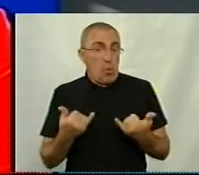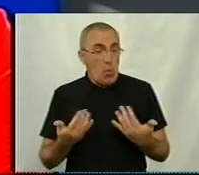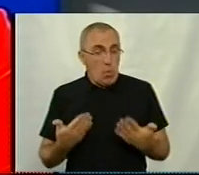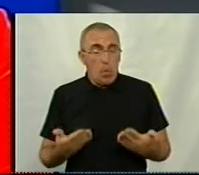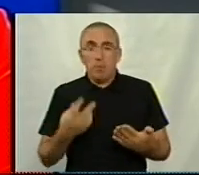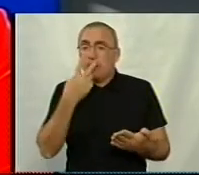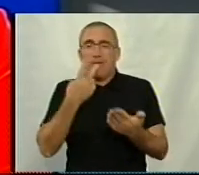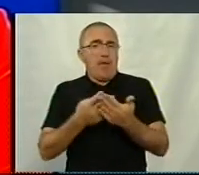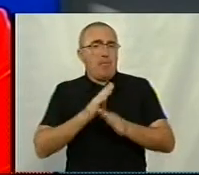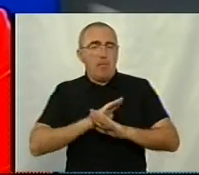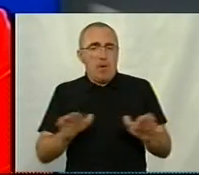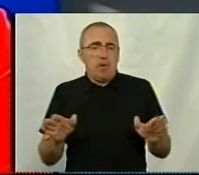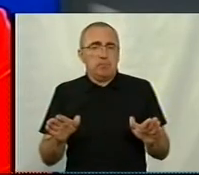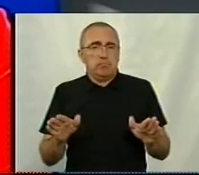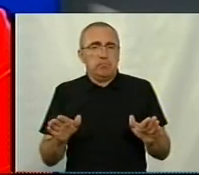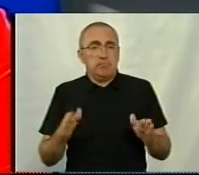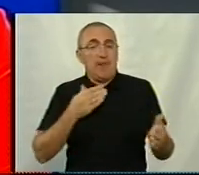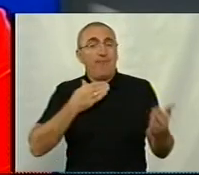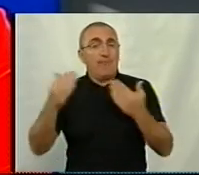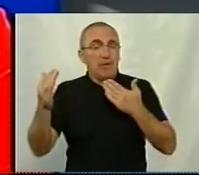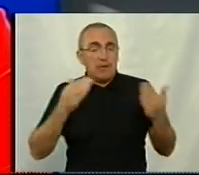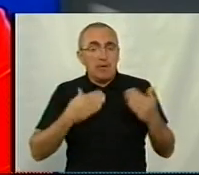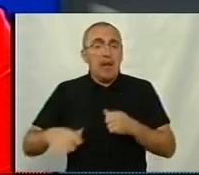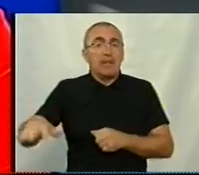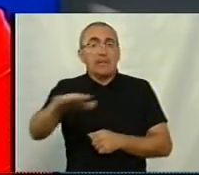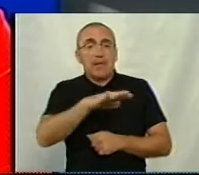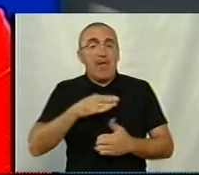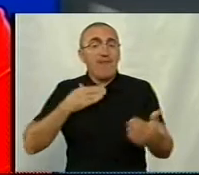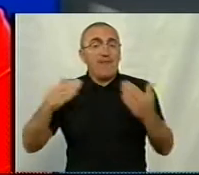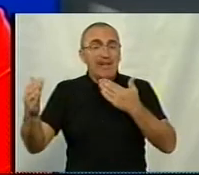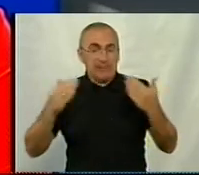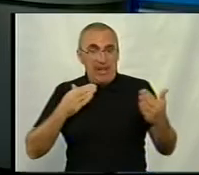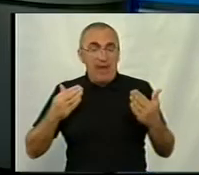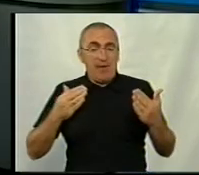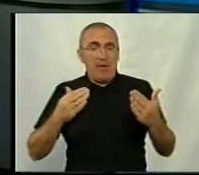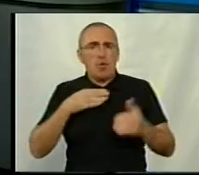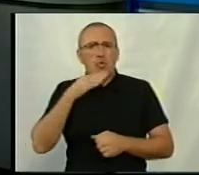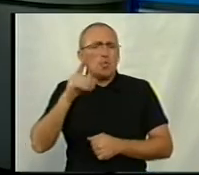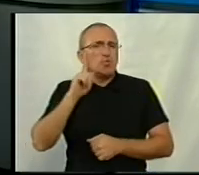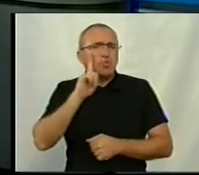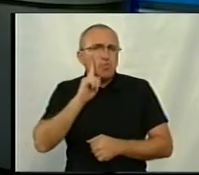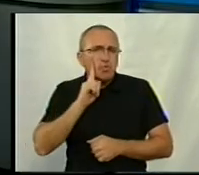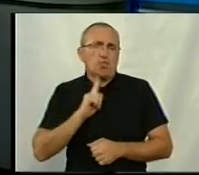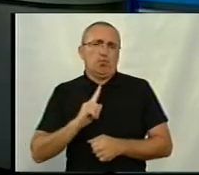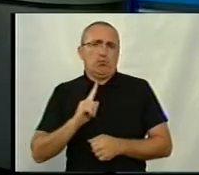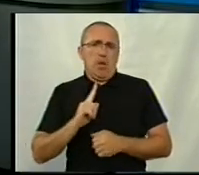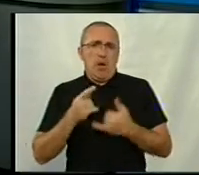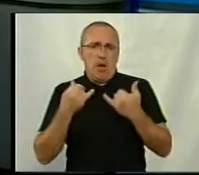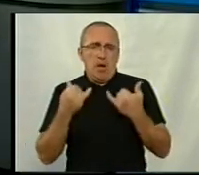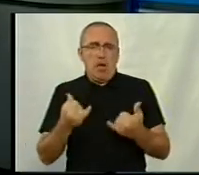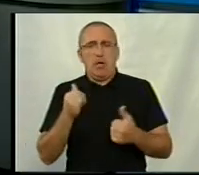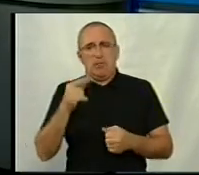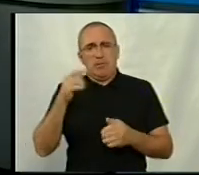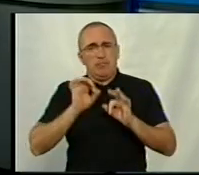не вбачають. На виставці територія виставки досить зручна, крім того, що там я